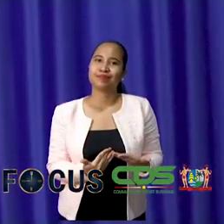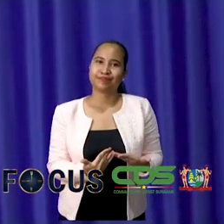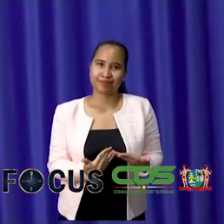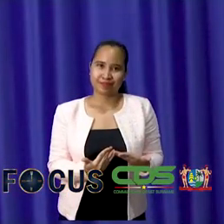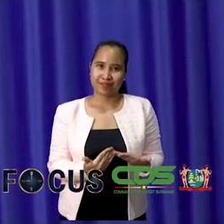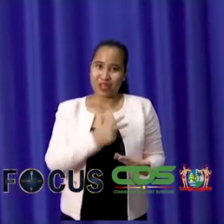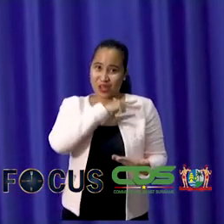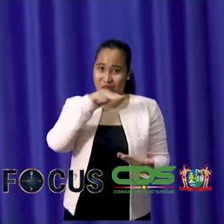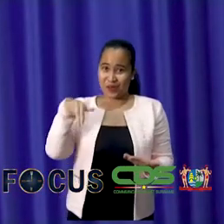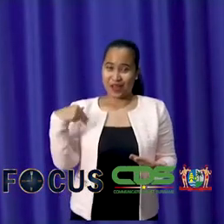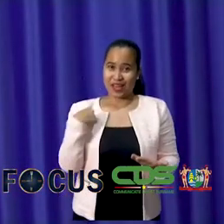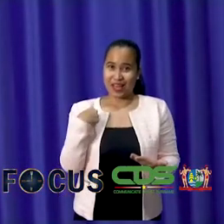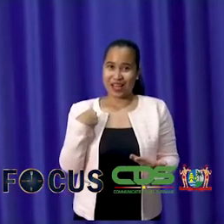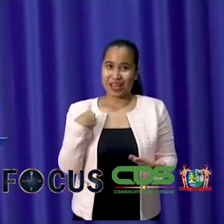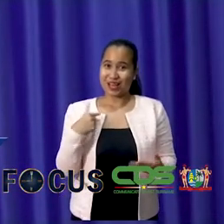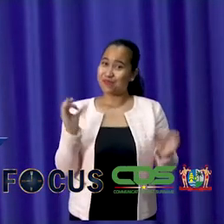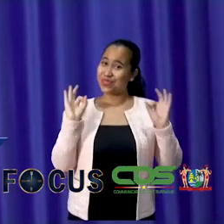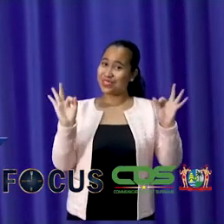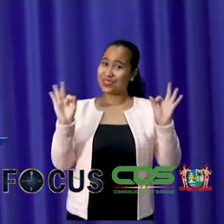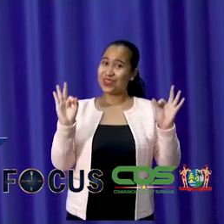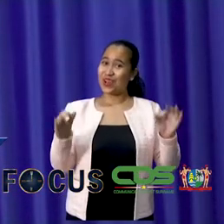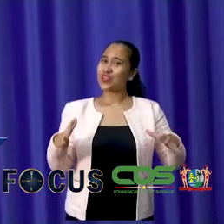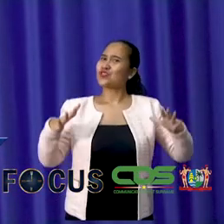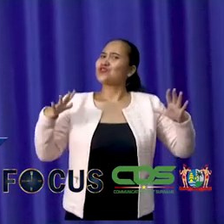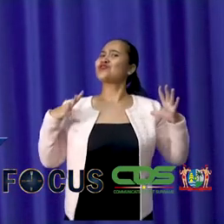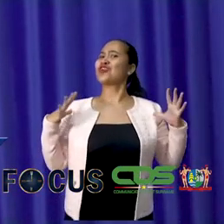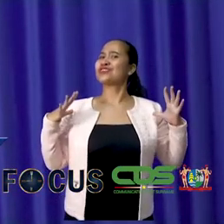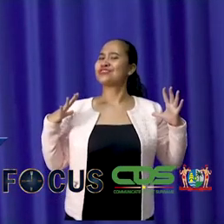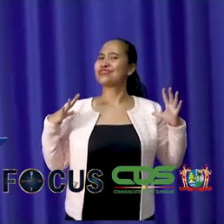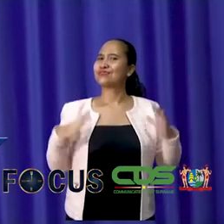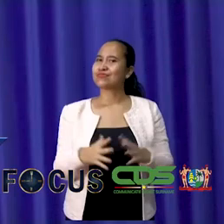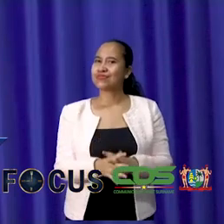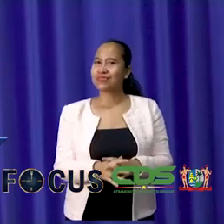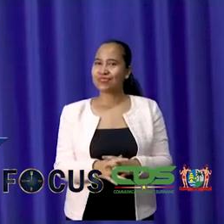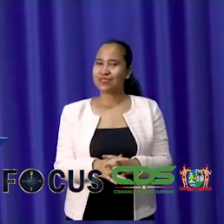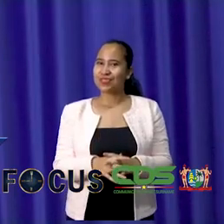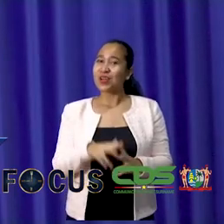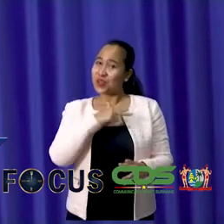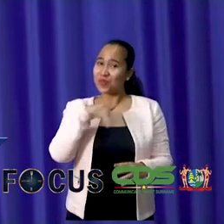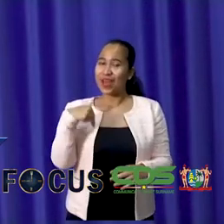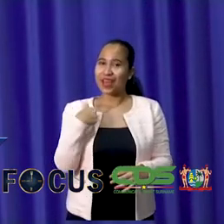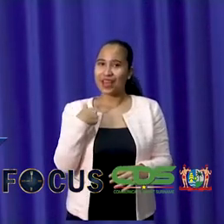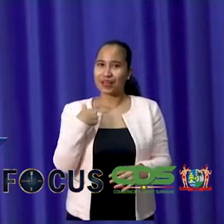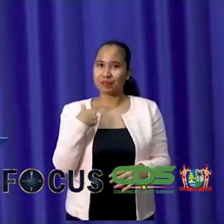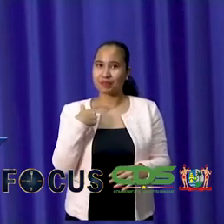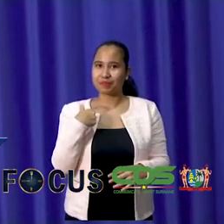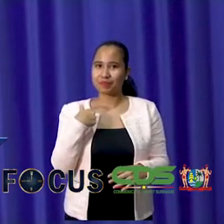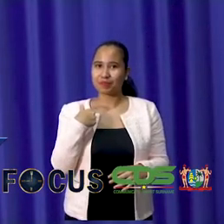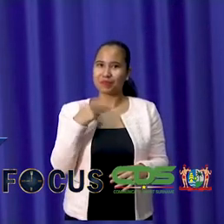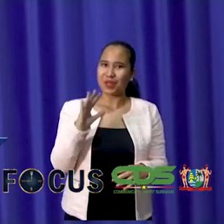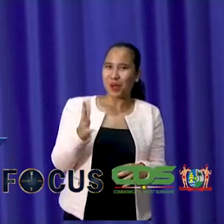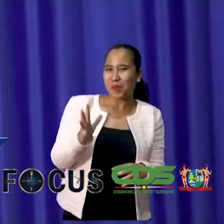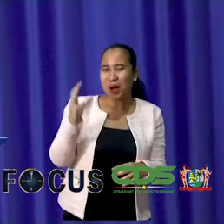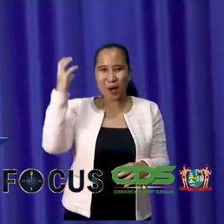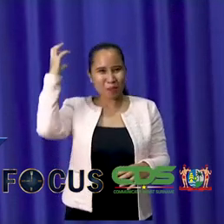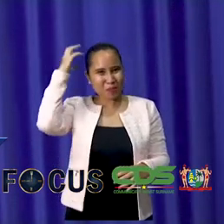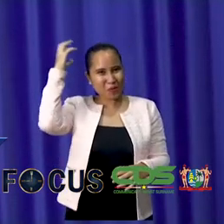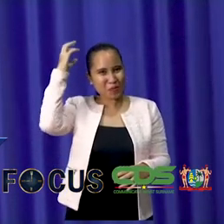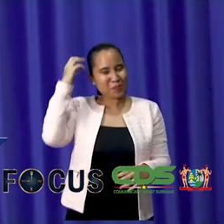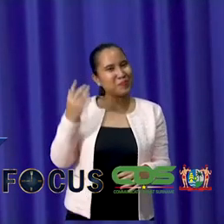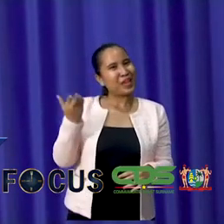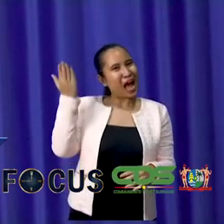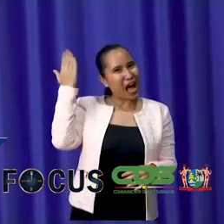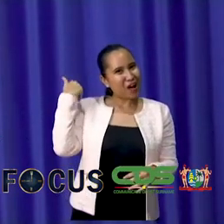We zijn er bijzonder trots dat we op wat incidenten na gedurende